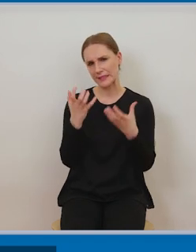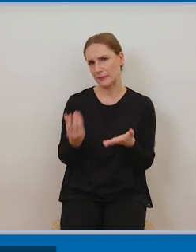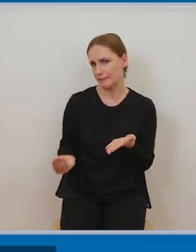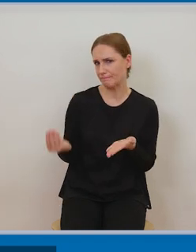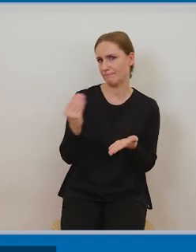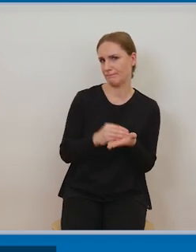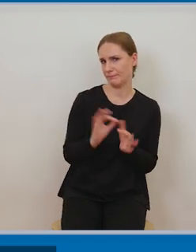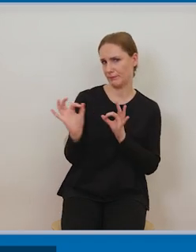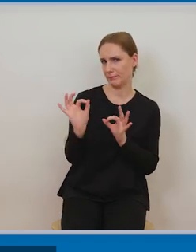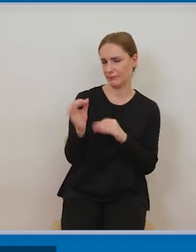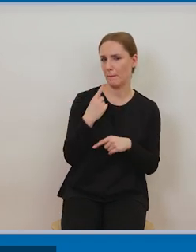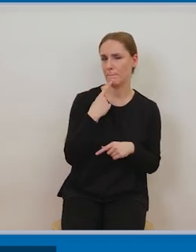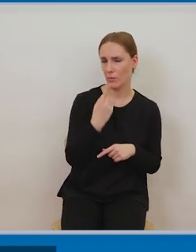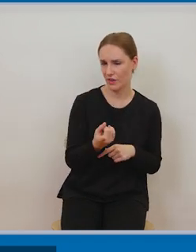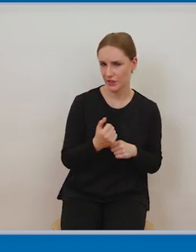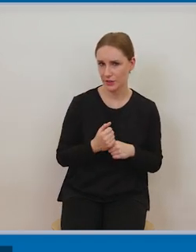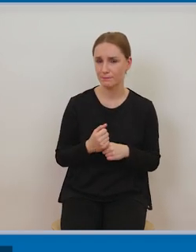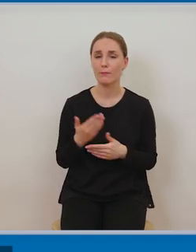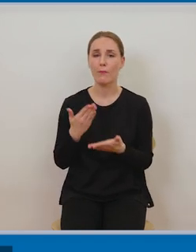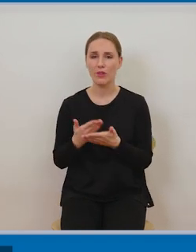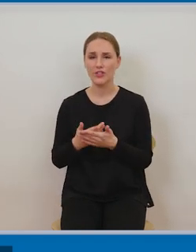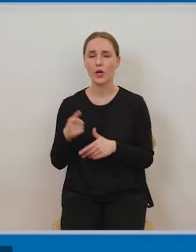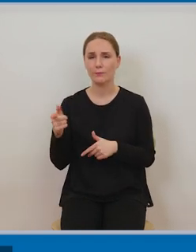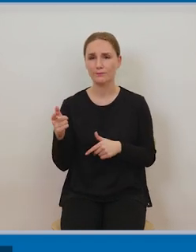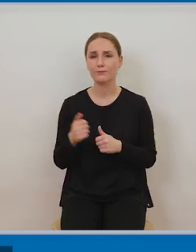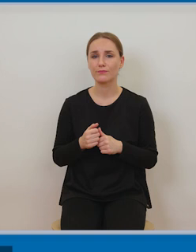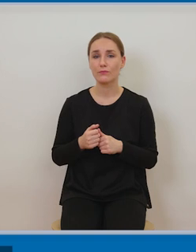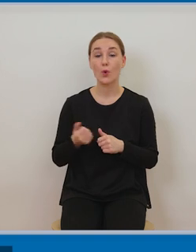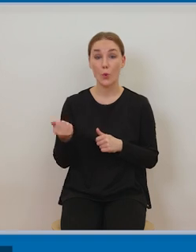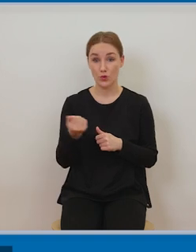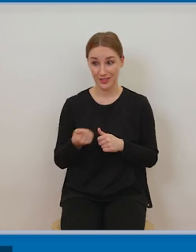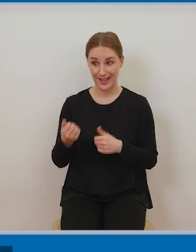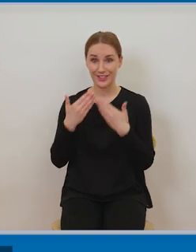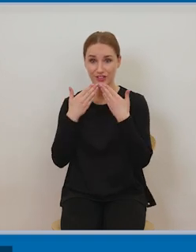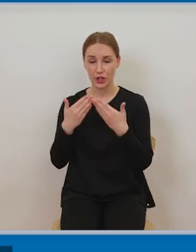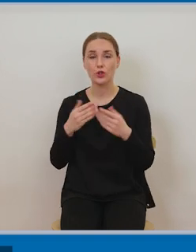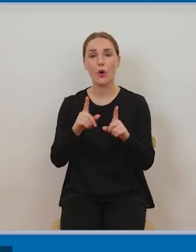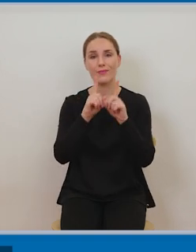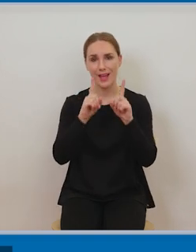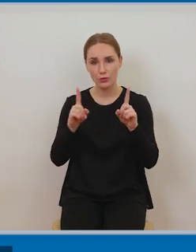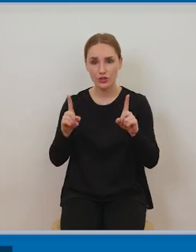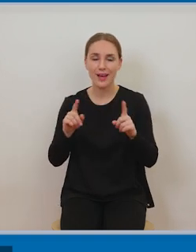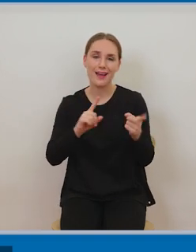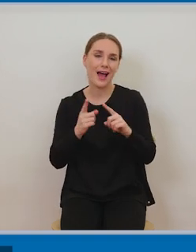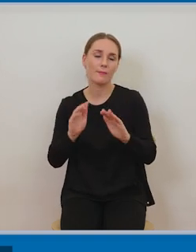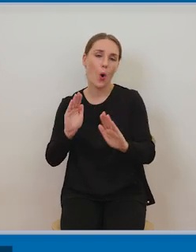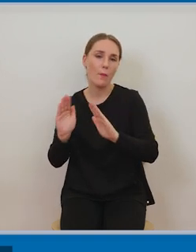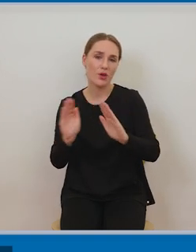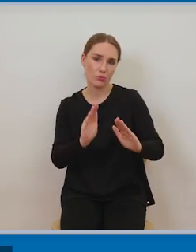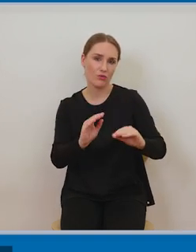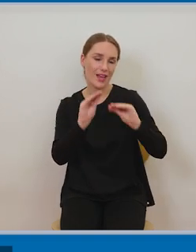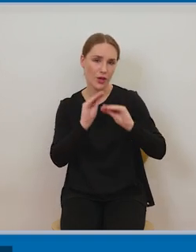ilustracyjnych więc w ogóle pozwala na to żeby nauczyciel akademicki nieduży artykuł